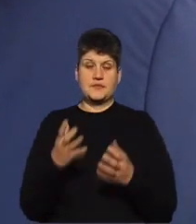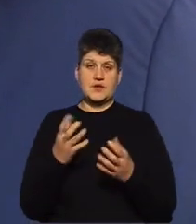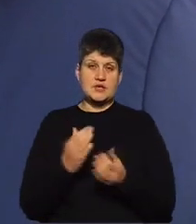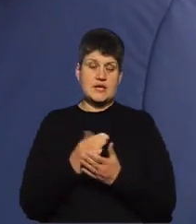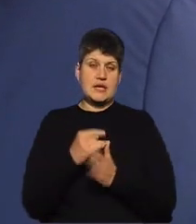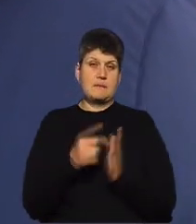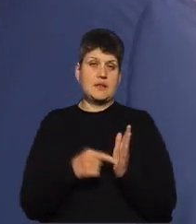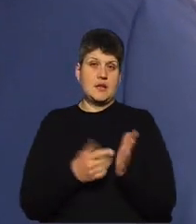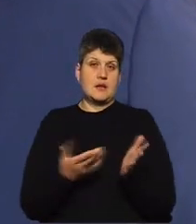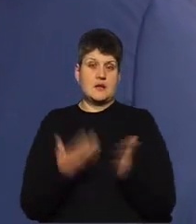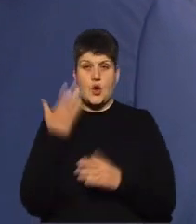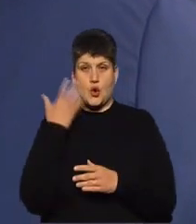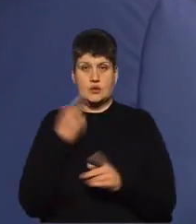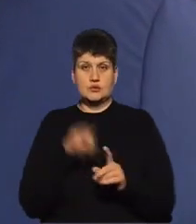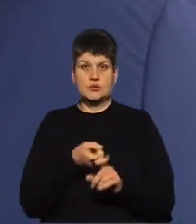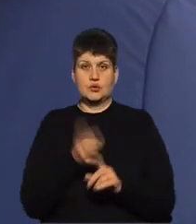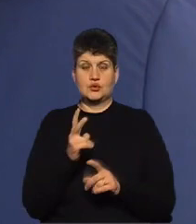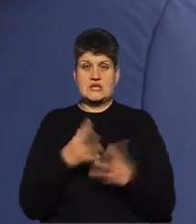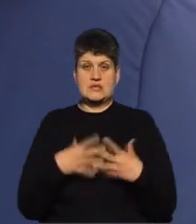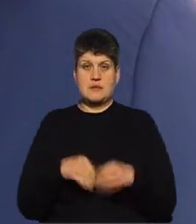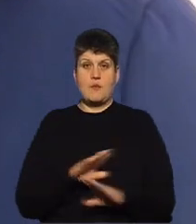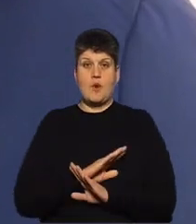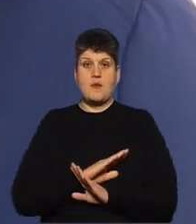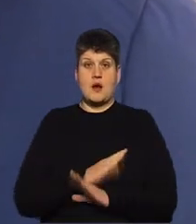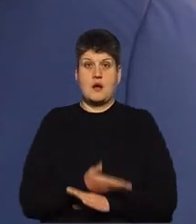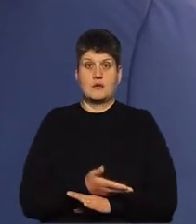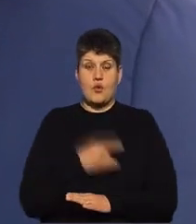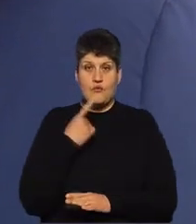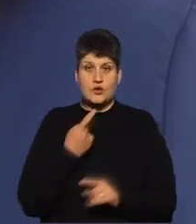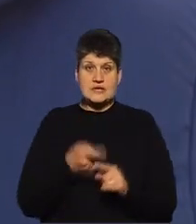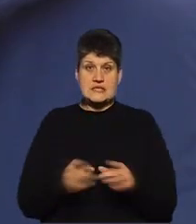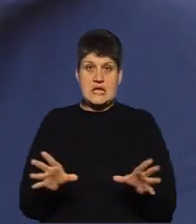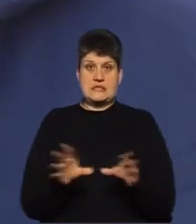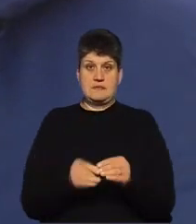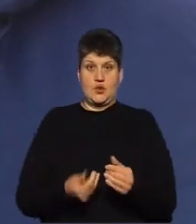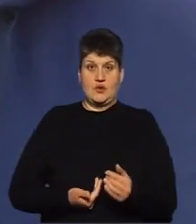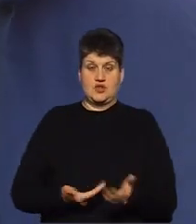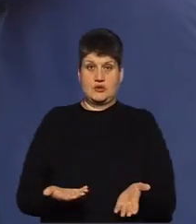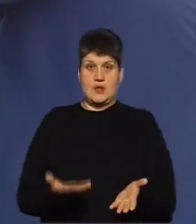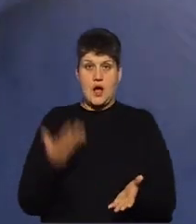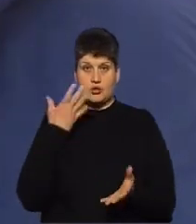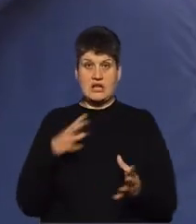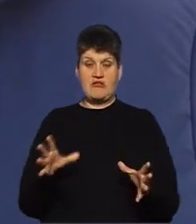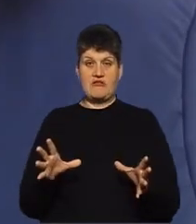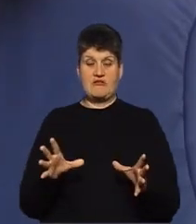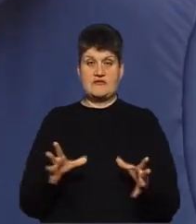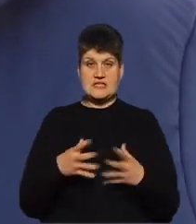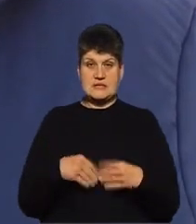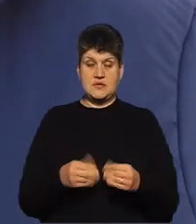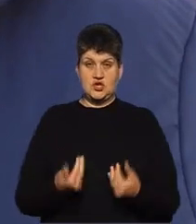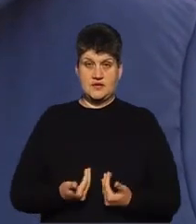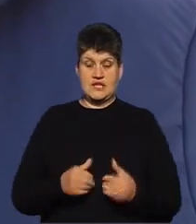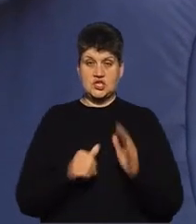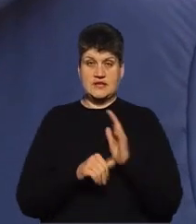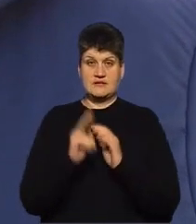що коли касається, що хтось з сім'ї вмирає, то каже, що це спільно нажите. А коли в сім'ї живе на цих 60 квадратів 5